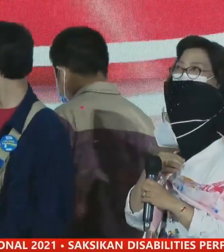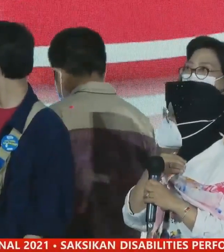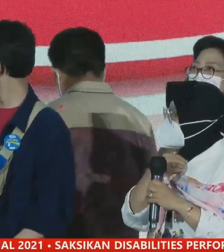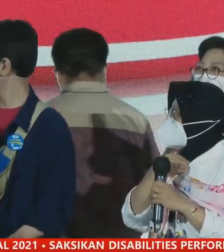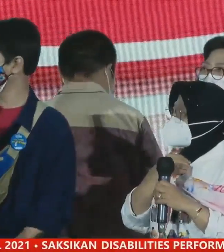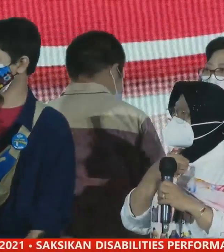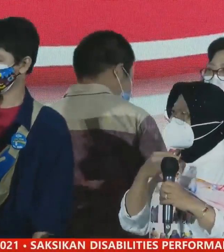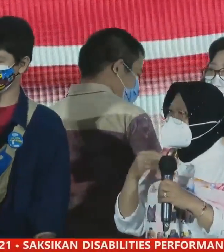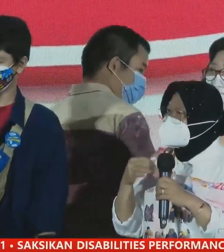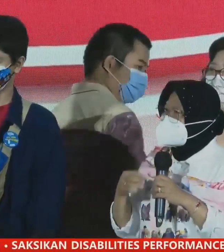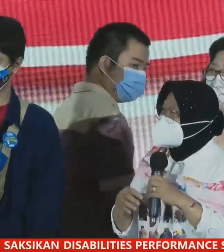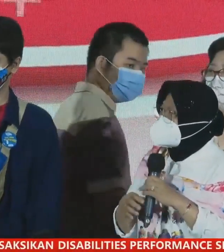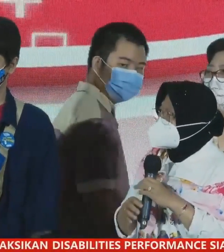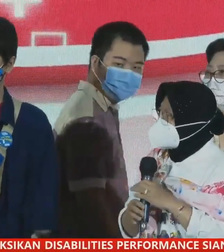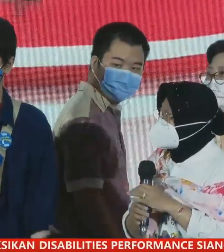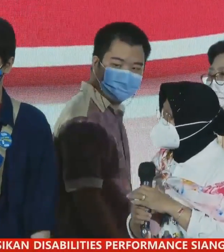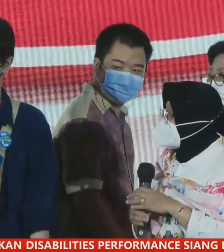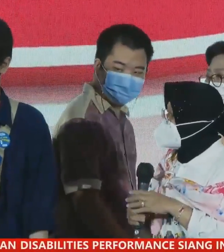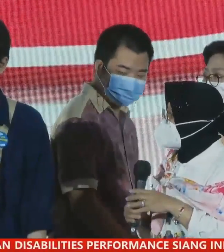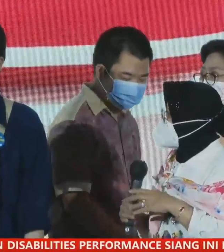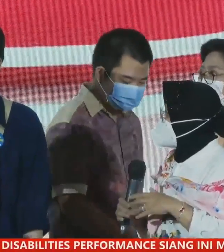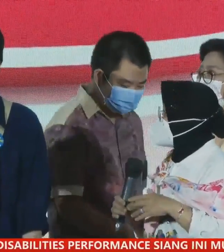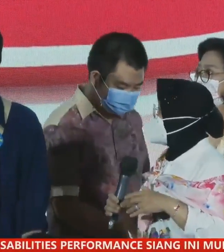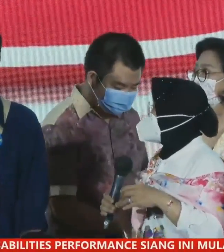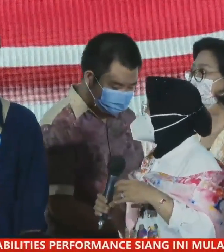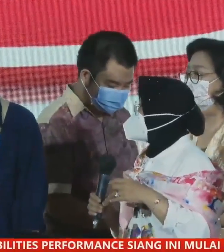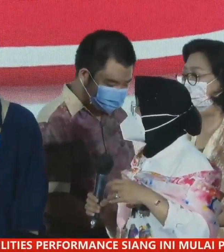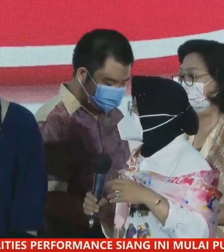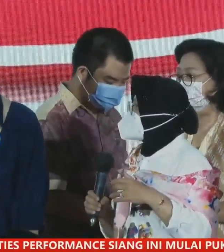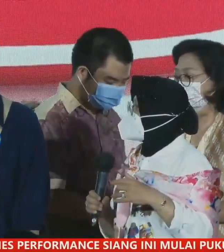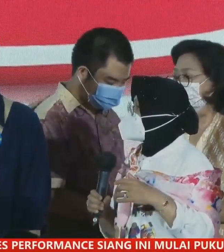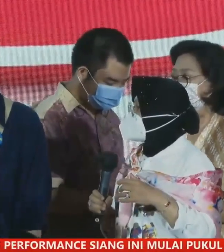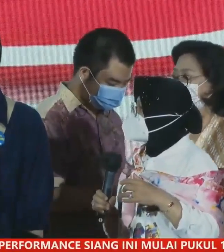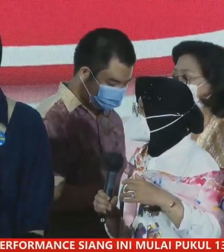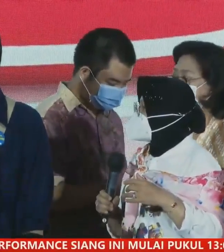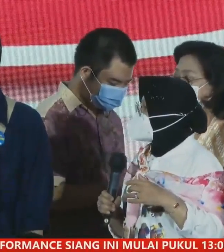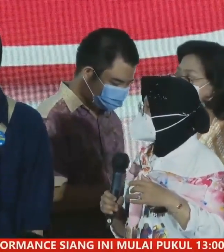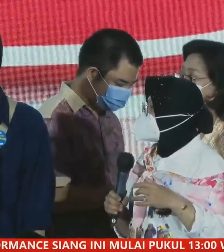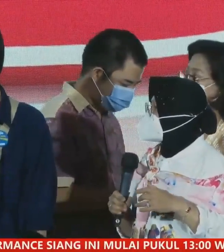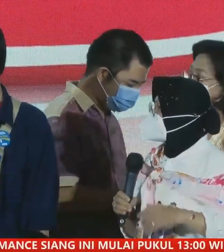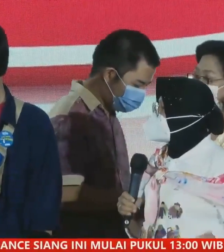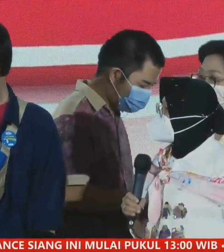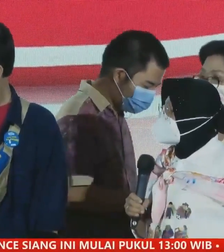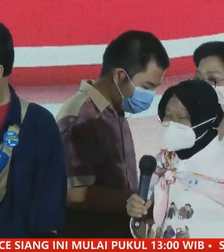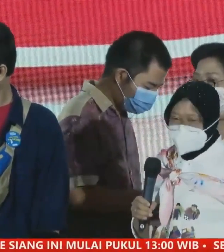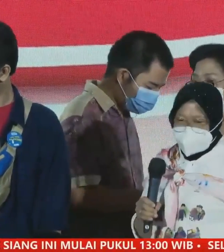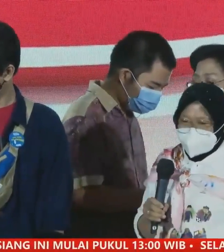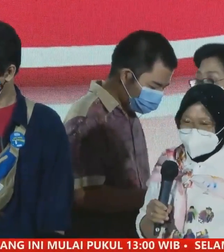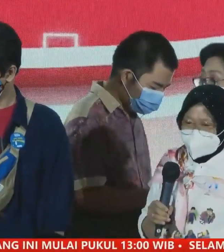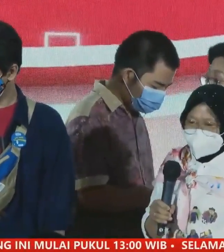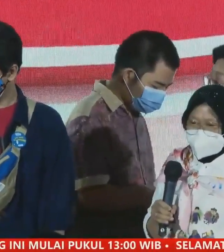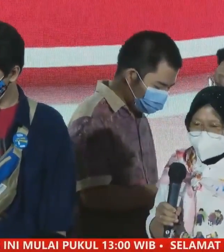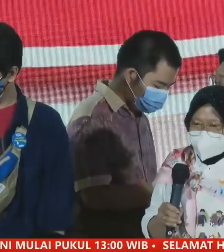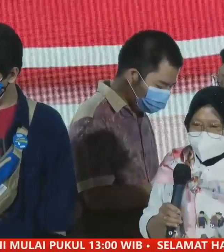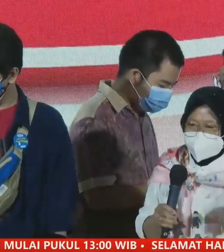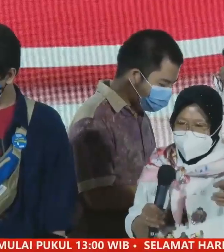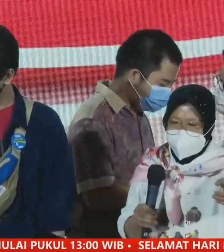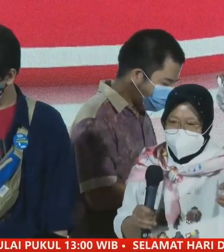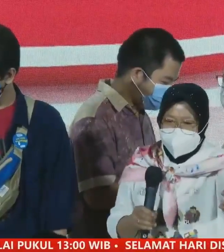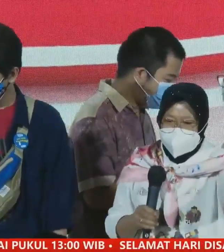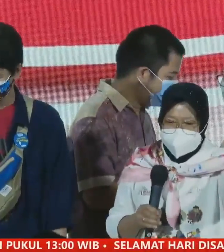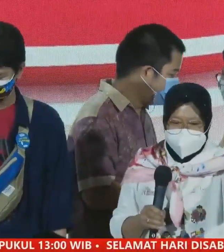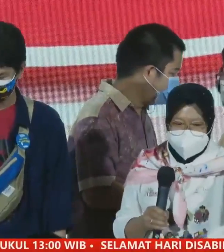Hati-hati-hati. Hati-hati-hati.